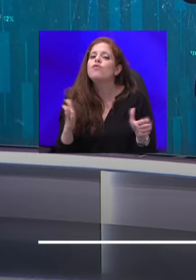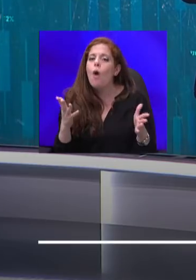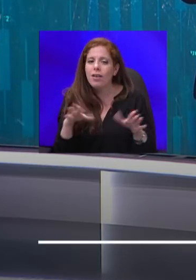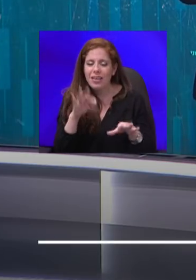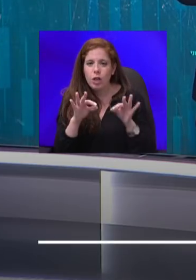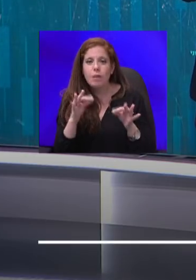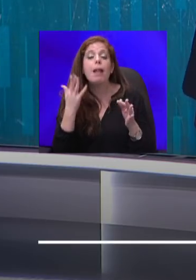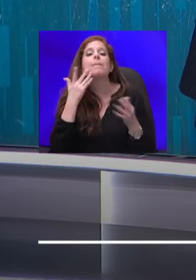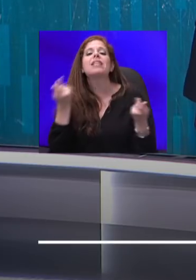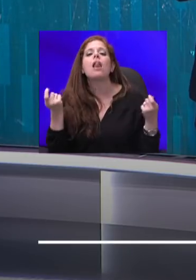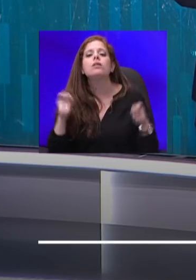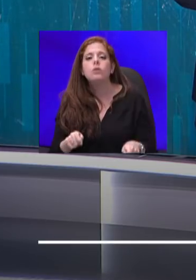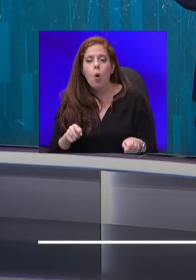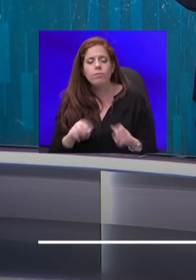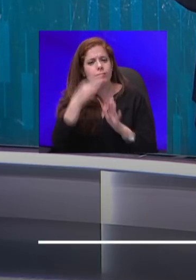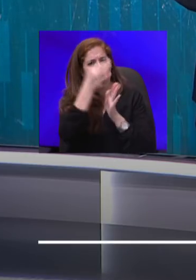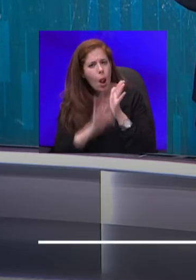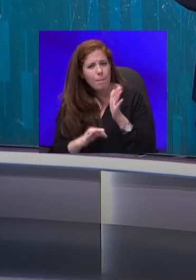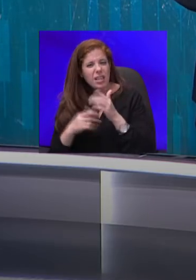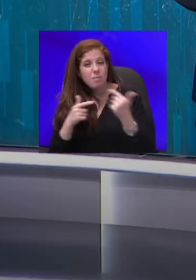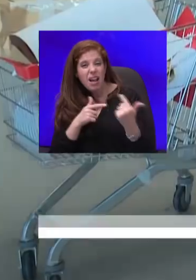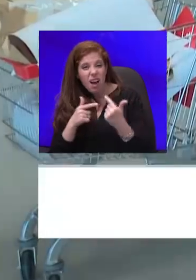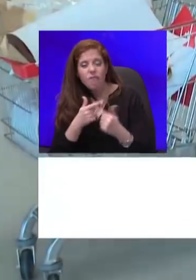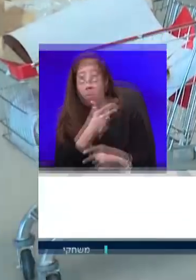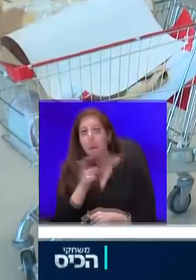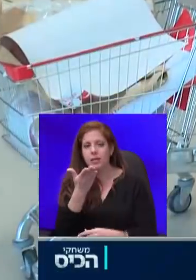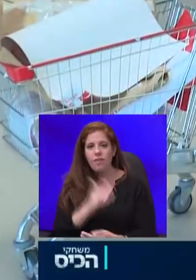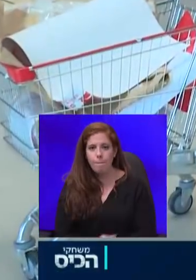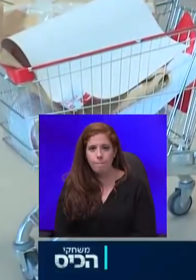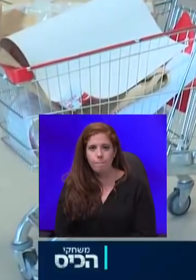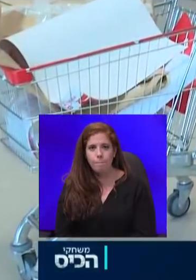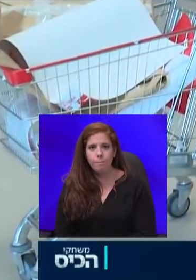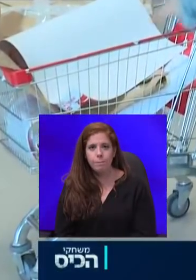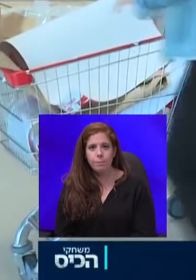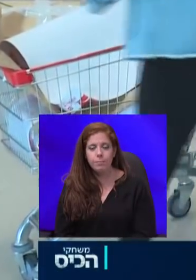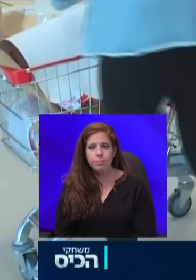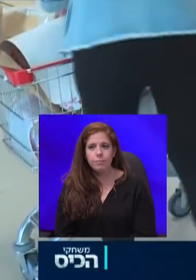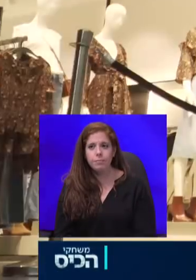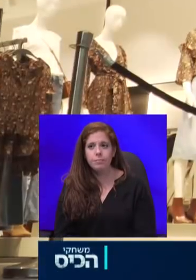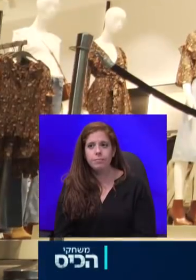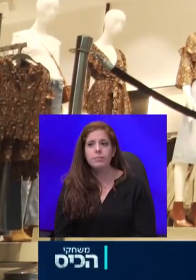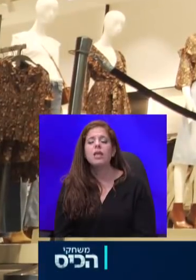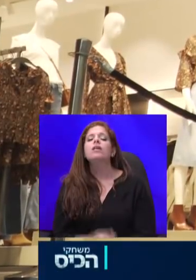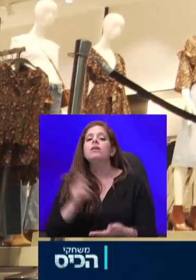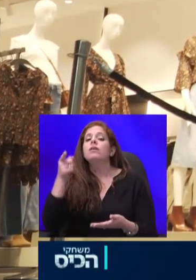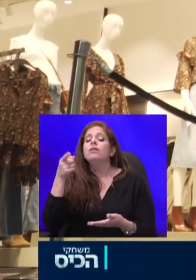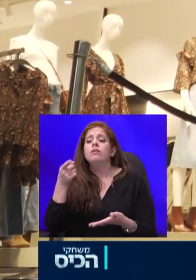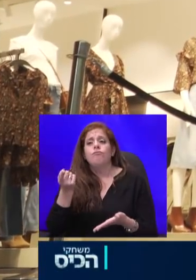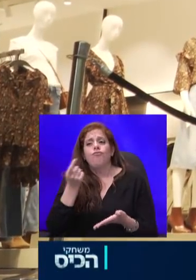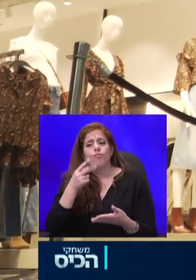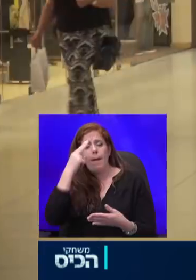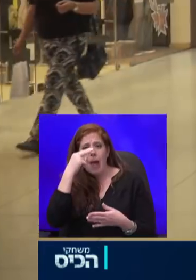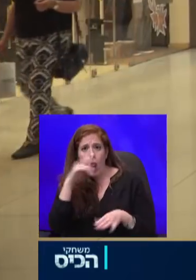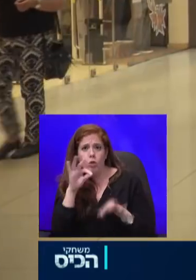הפרטים על הקרב על המסחר, בכתב השכן. פיילוט הקניונים הוכתר כהצלחה, אם אתם שואלים את נציגי